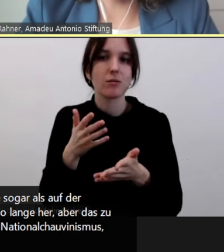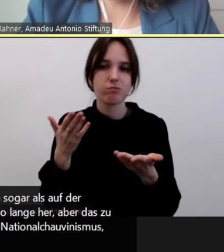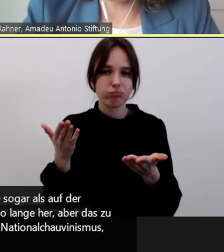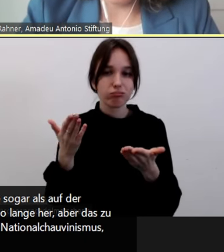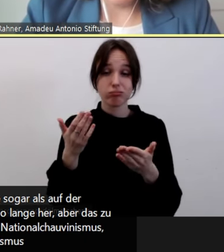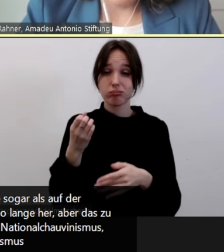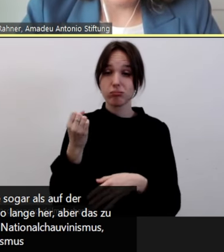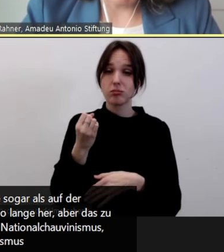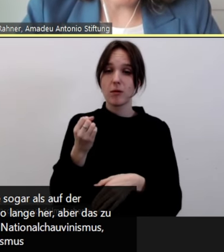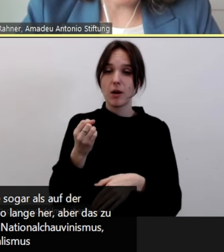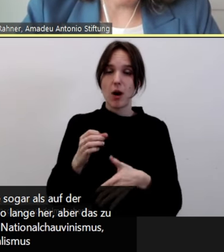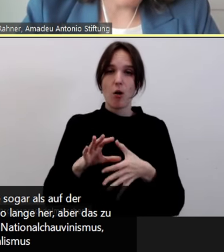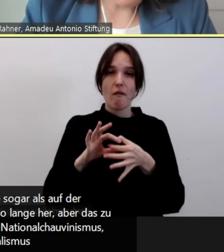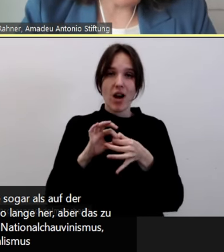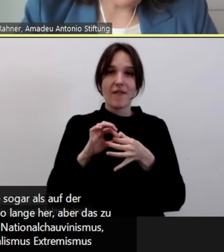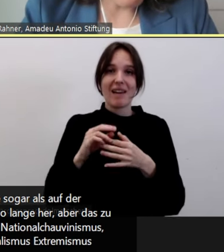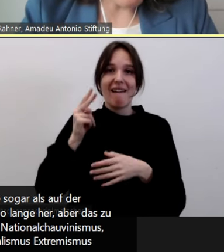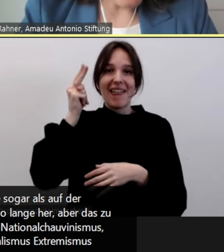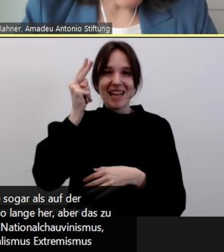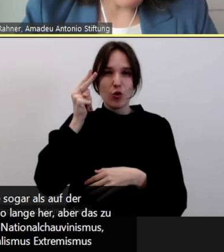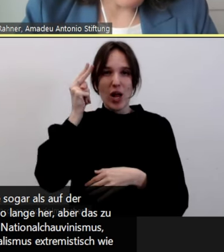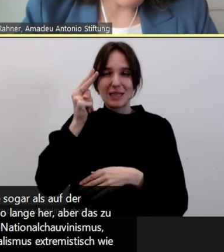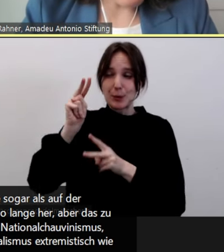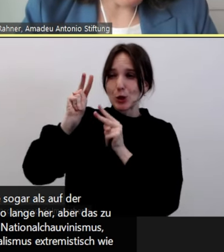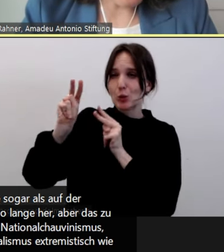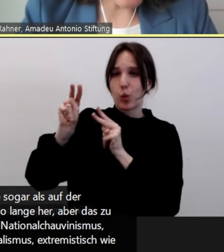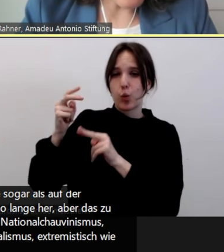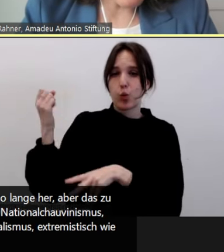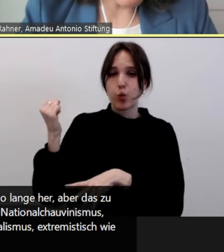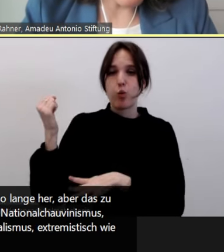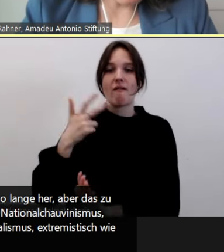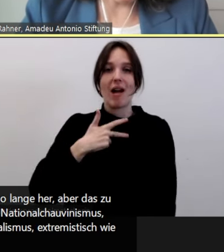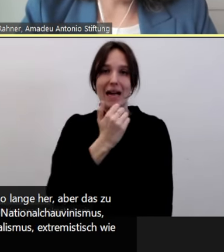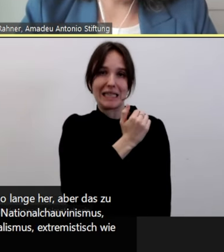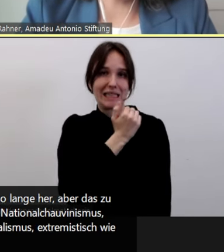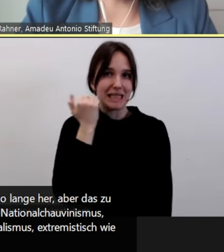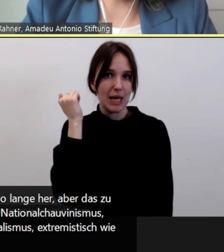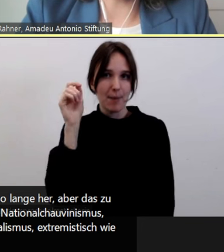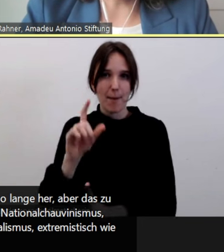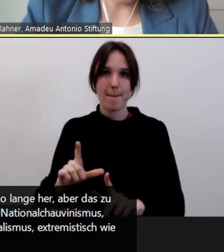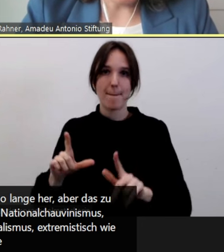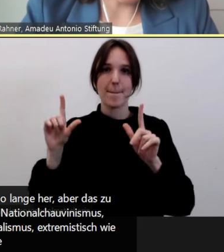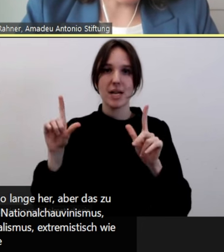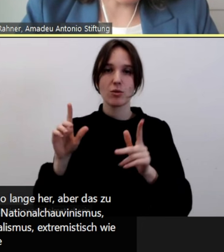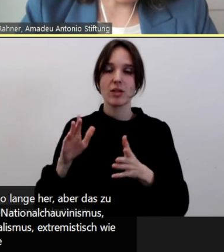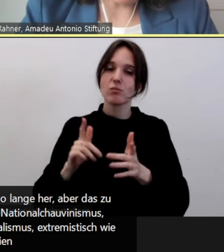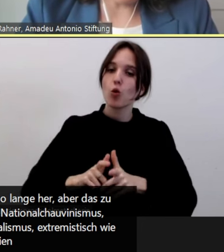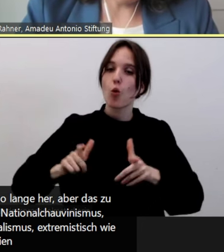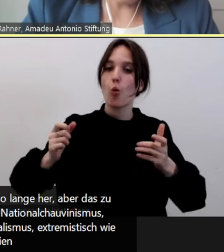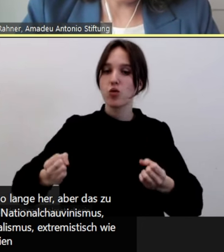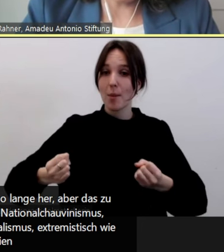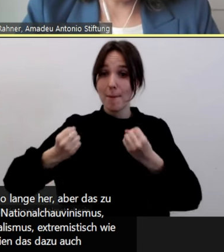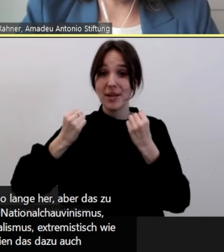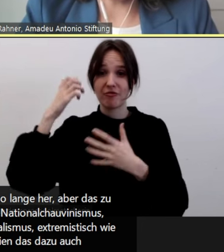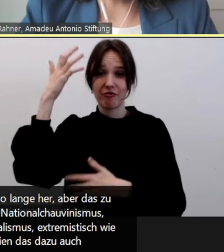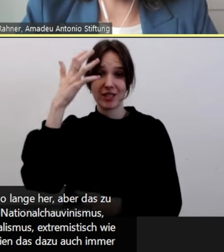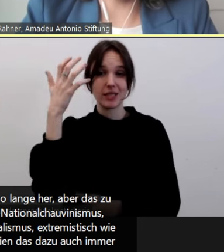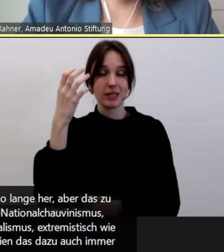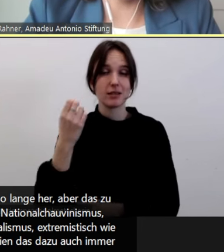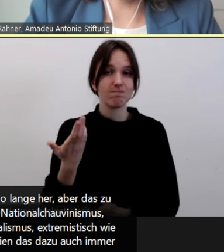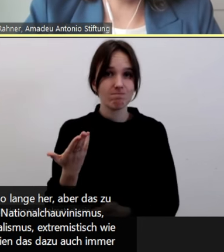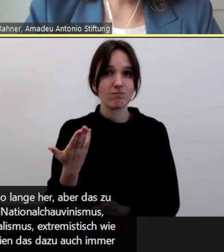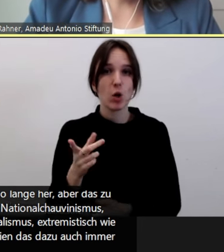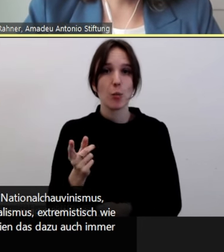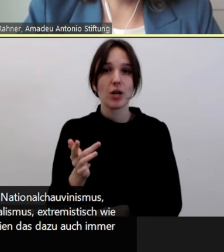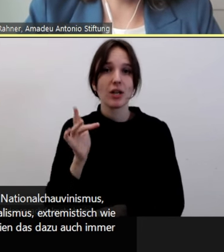Ultranationalismus, extremistisch, wie er das versteht, und seine Großmachtsfantasien, dass dazu auch immer ein